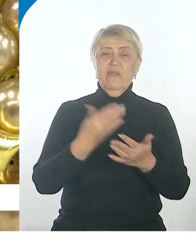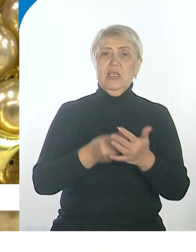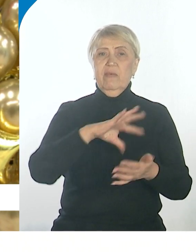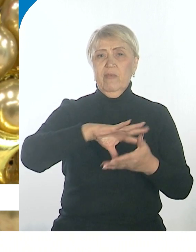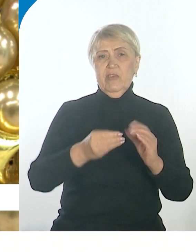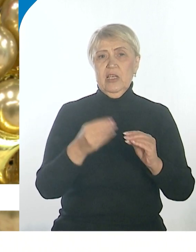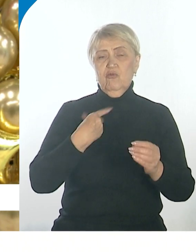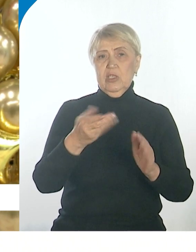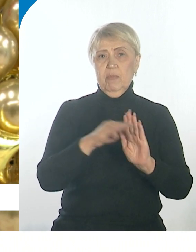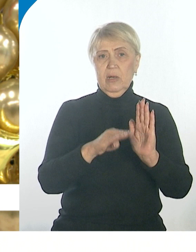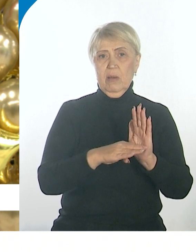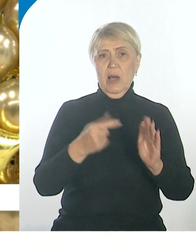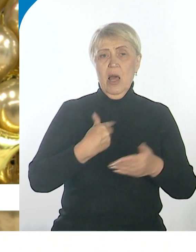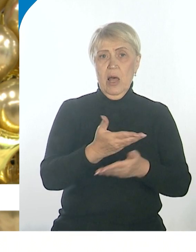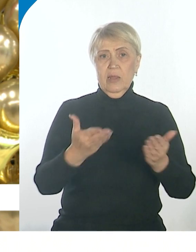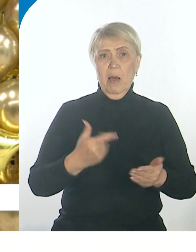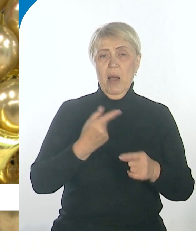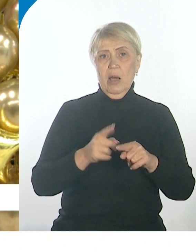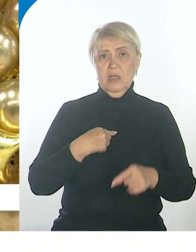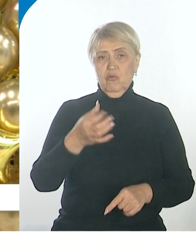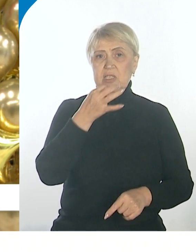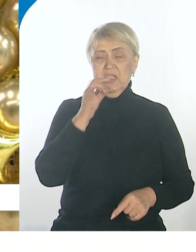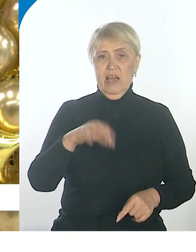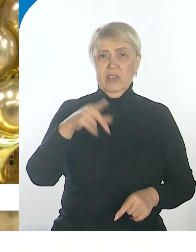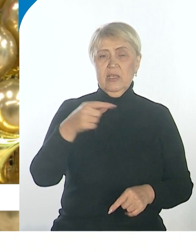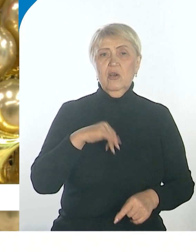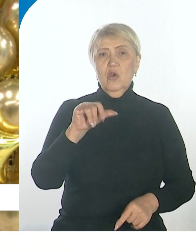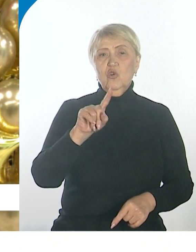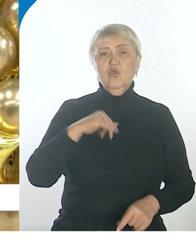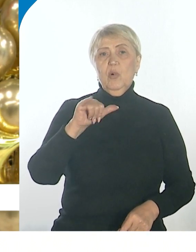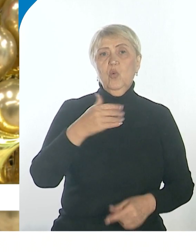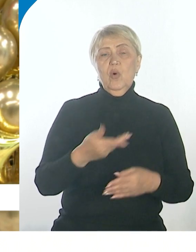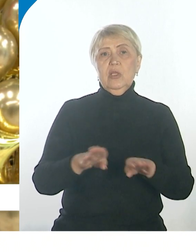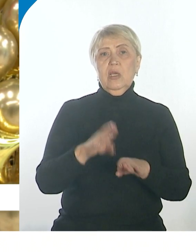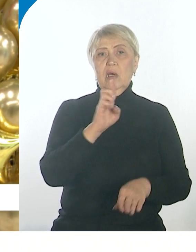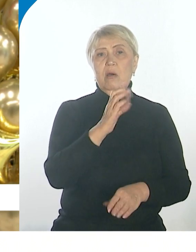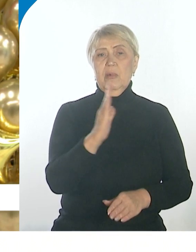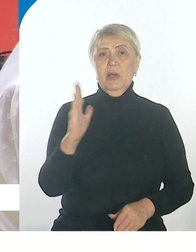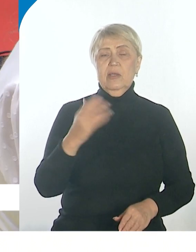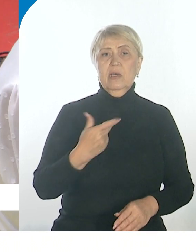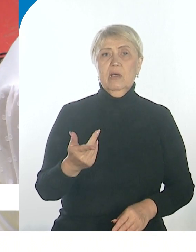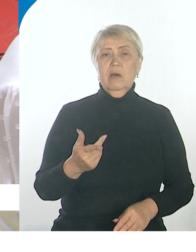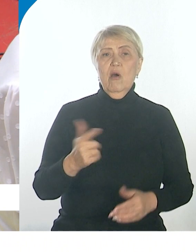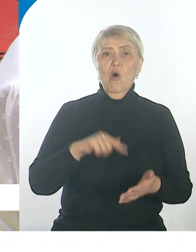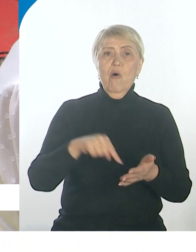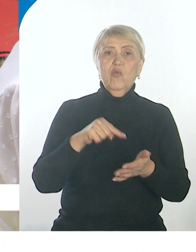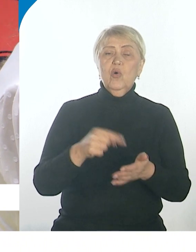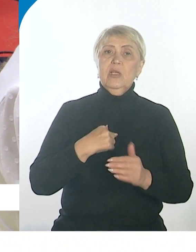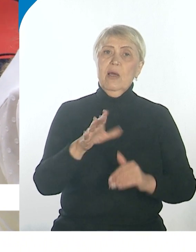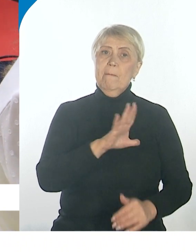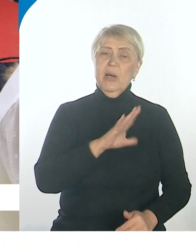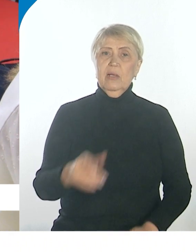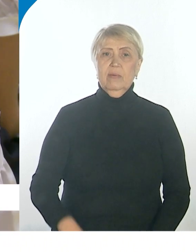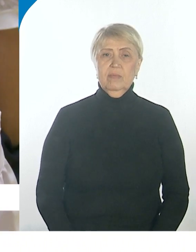нам это нравится, и почему мы на цели на то, чтобы таких библиотек как можно больше в городе было. Наталья Чернышева,